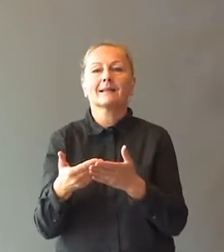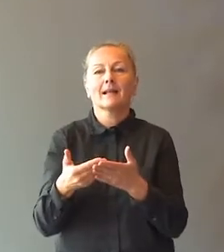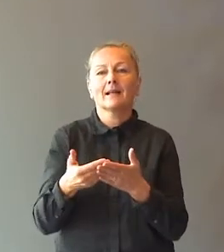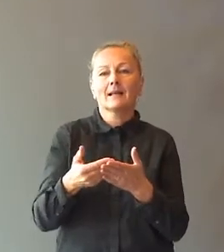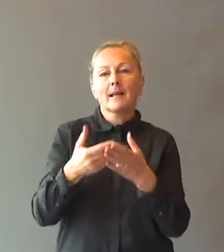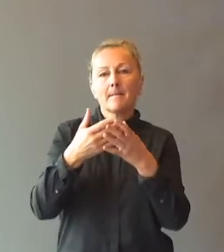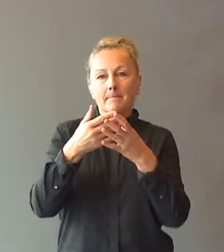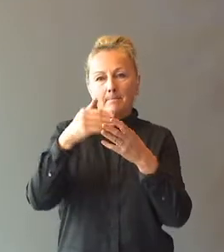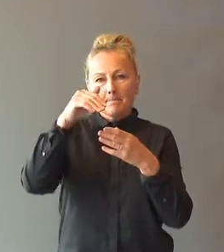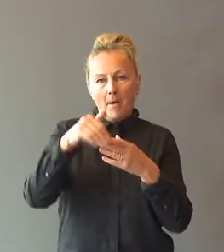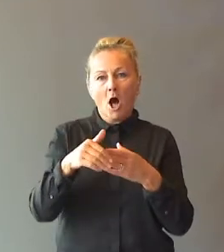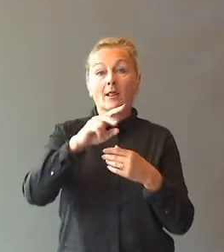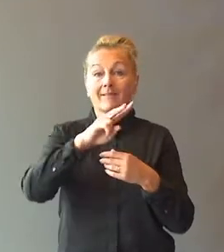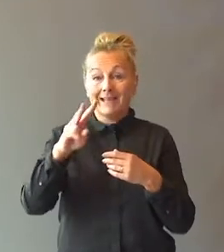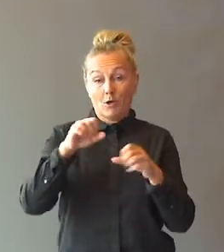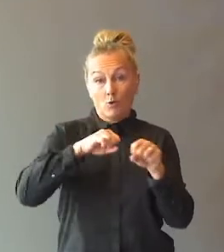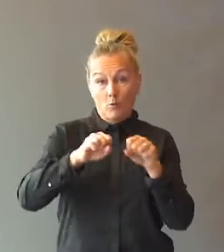Malvik kommune.